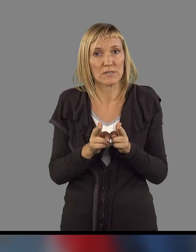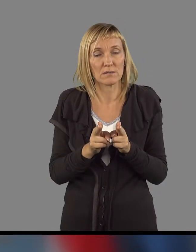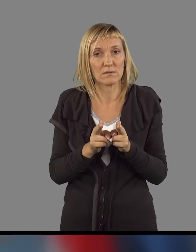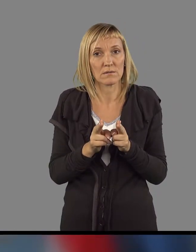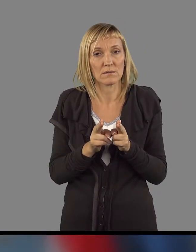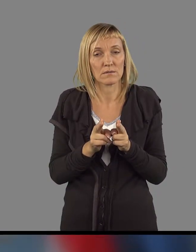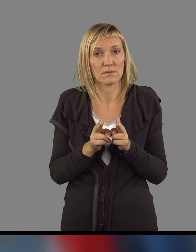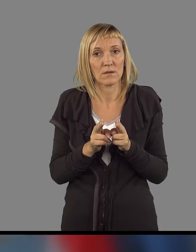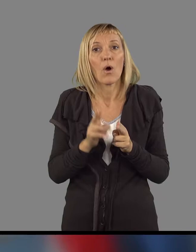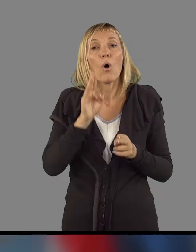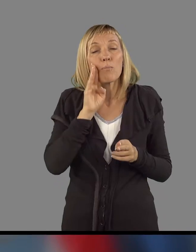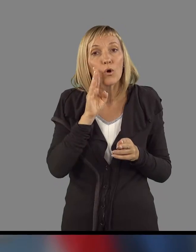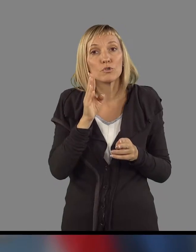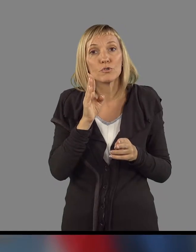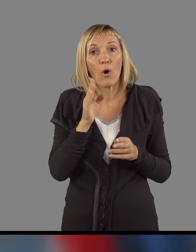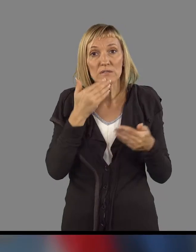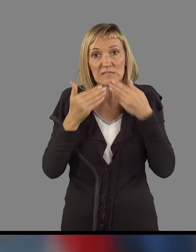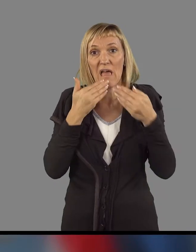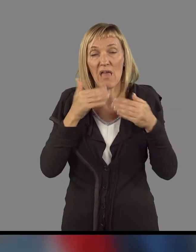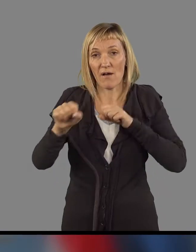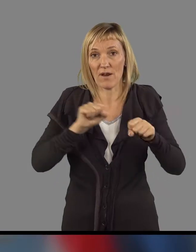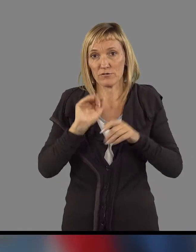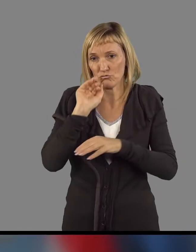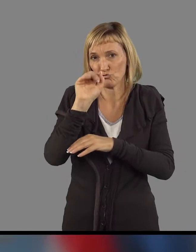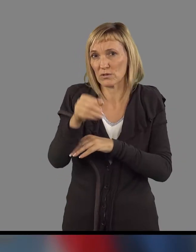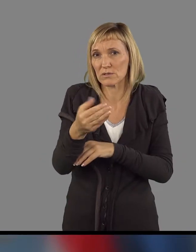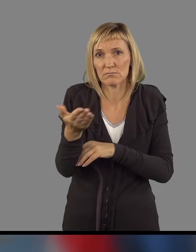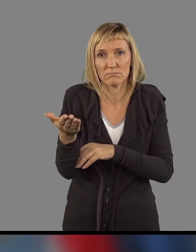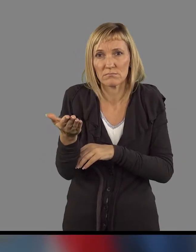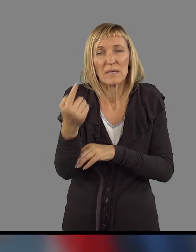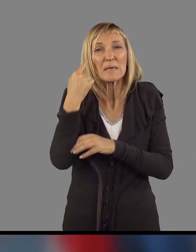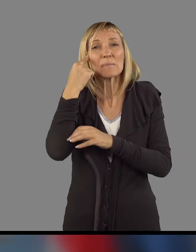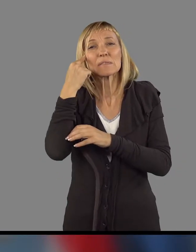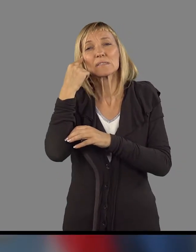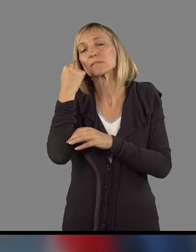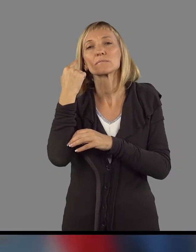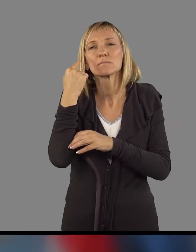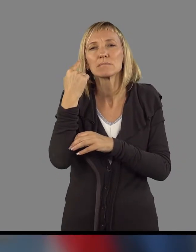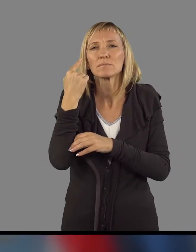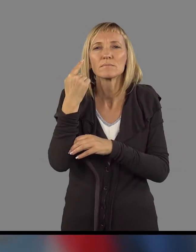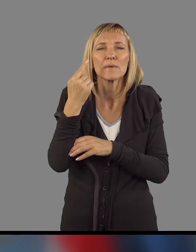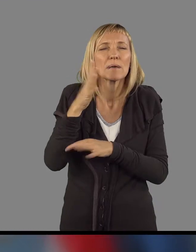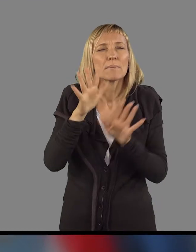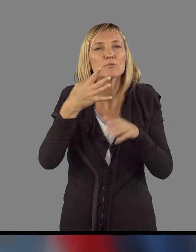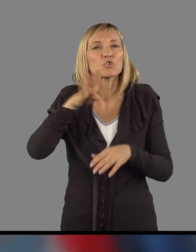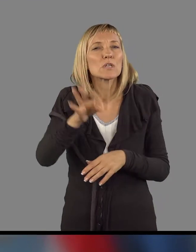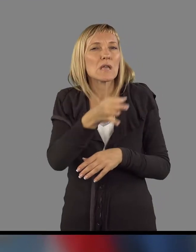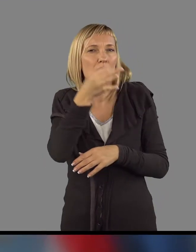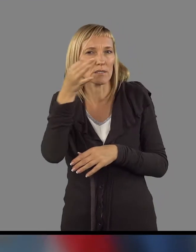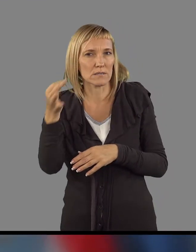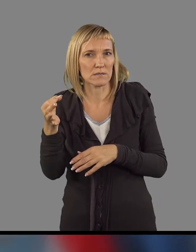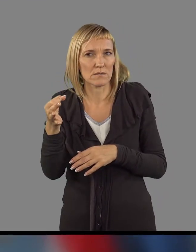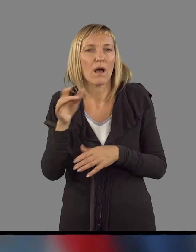so bodo prišli na sejo vlade čez, mislim, da največ 14 dni,